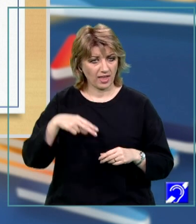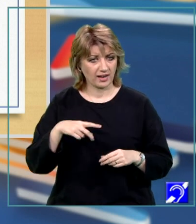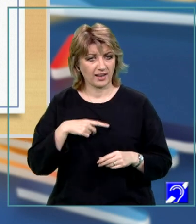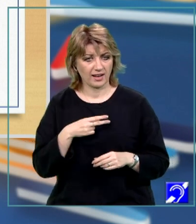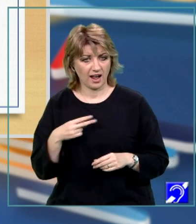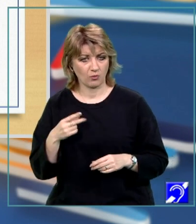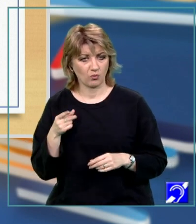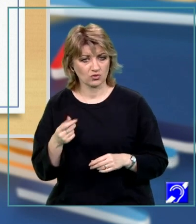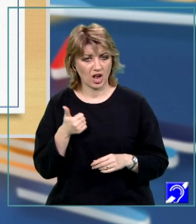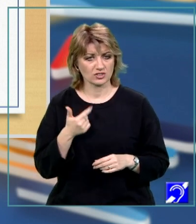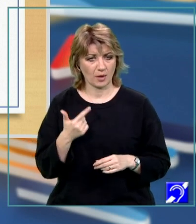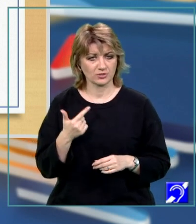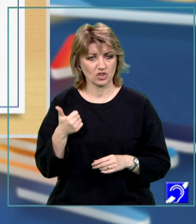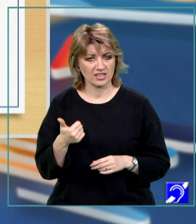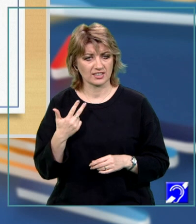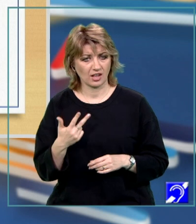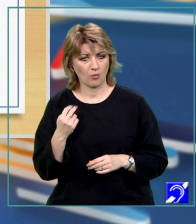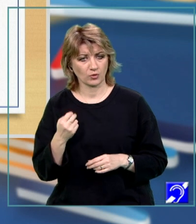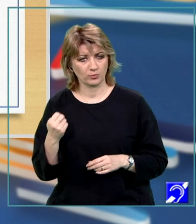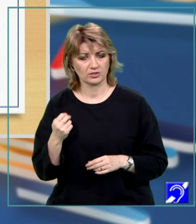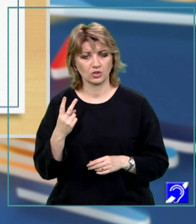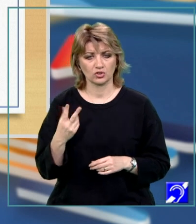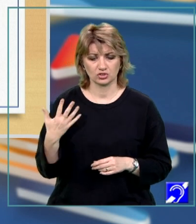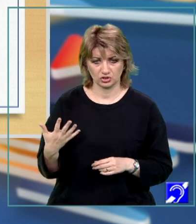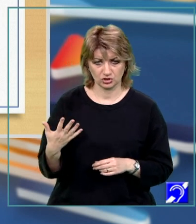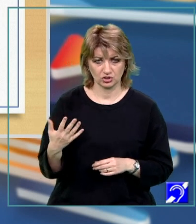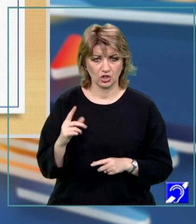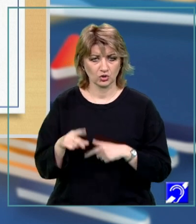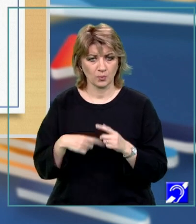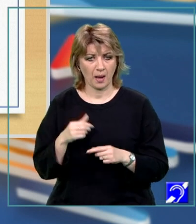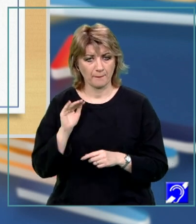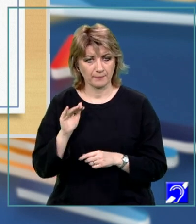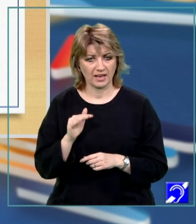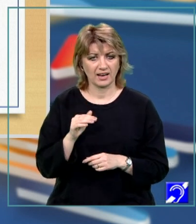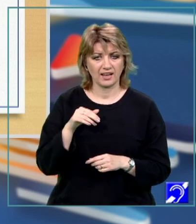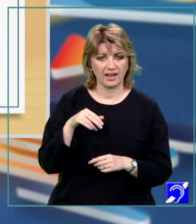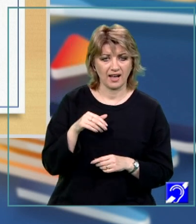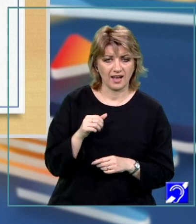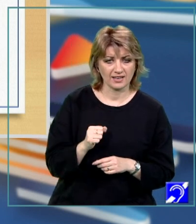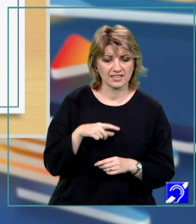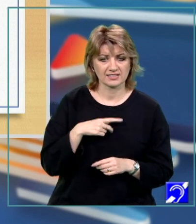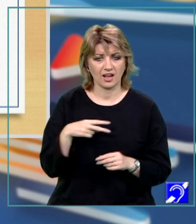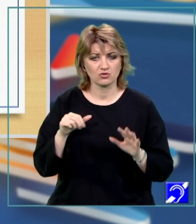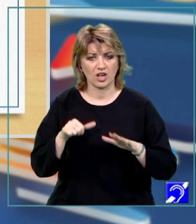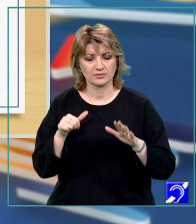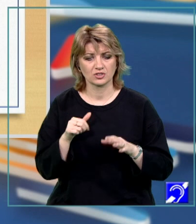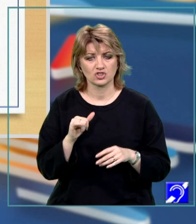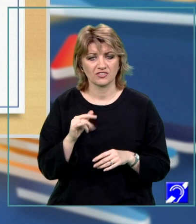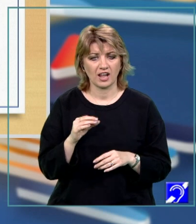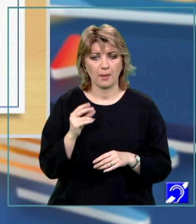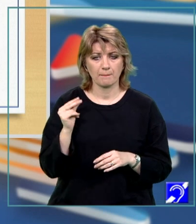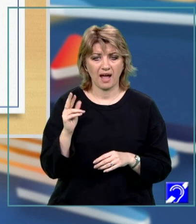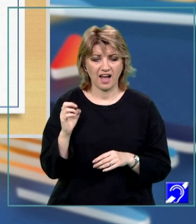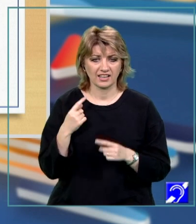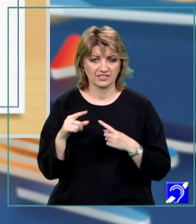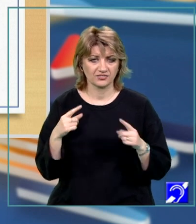acea valoare 6, 7, 6, 3, 8, 8, 2, 5, după apel S va fi egal cu 16, deoarece cifrele pare distincte